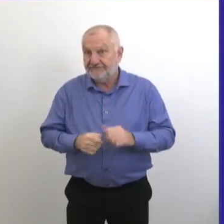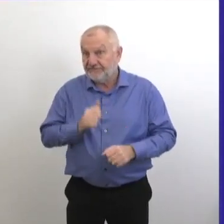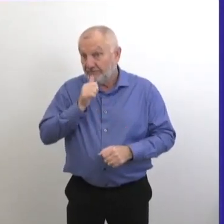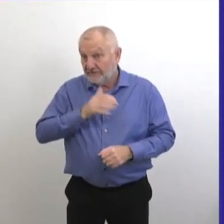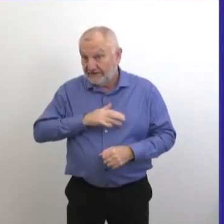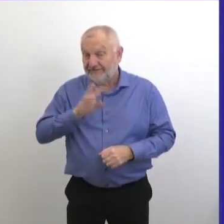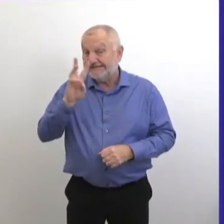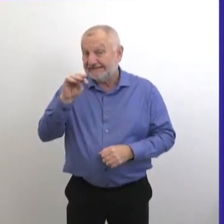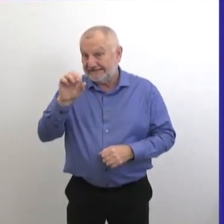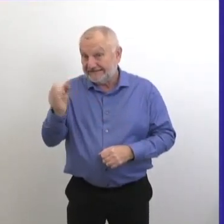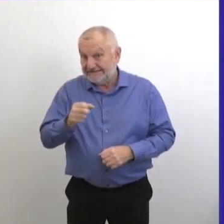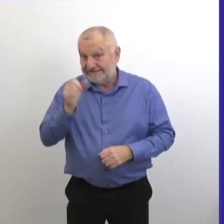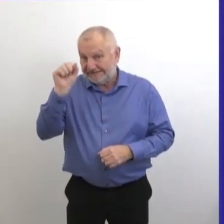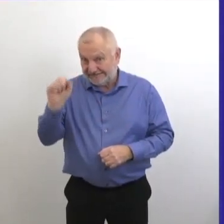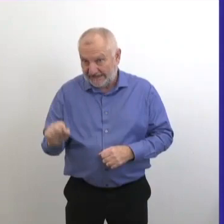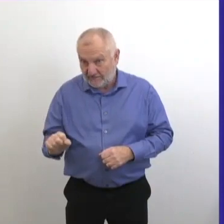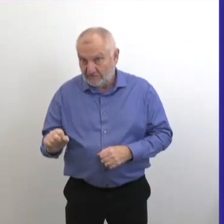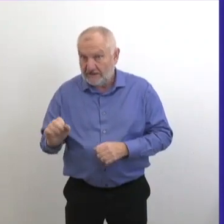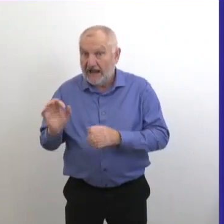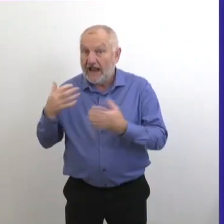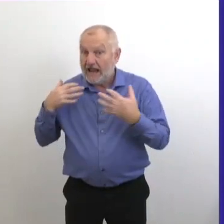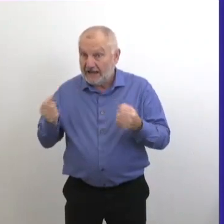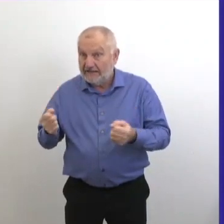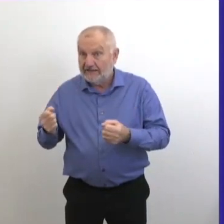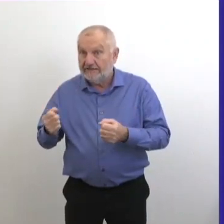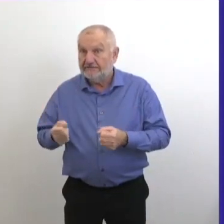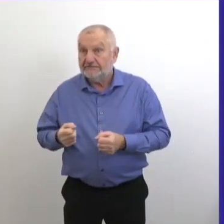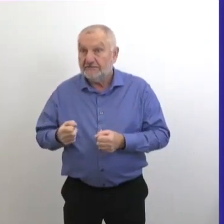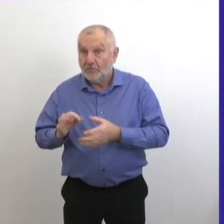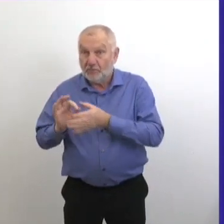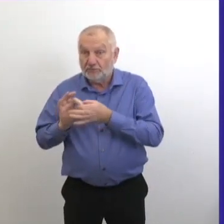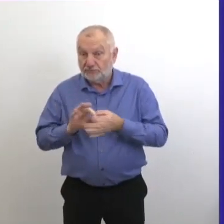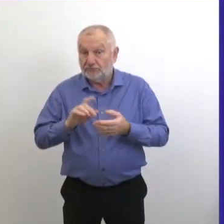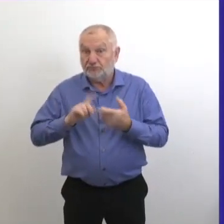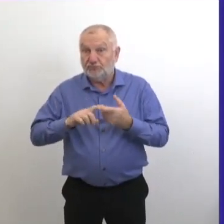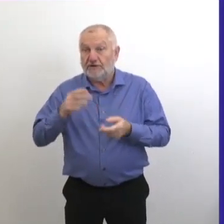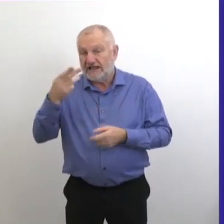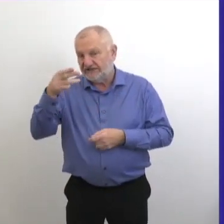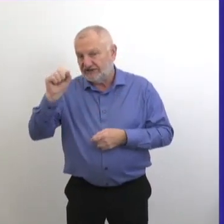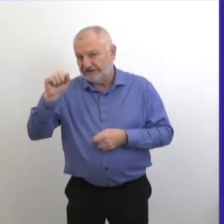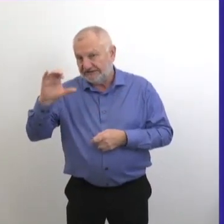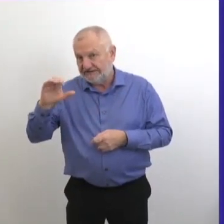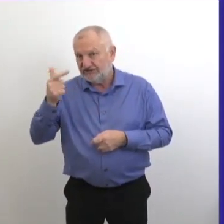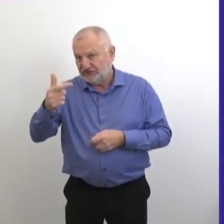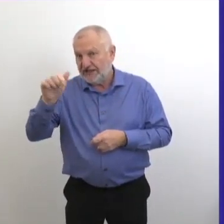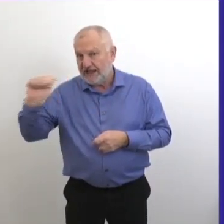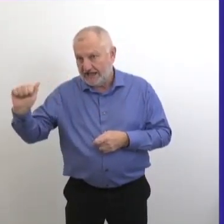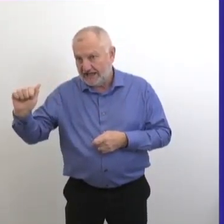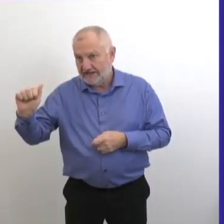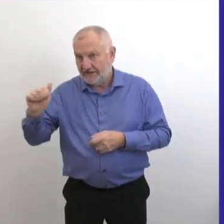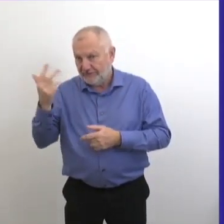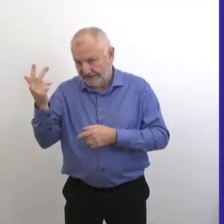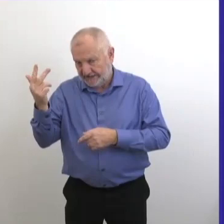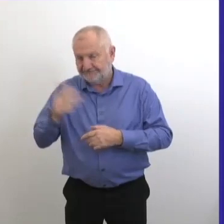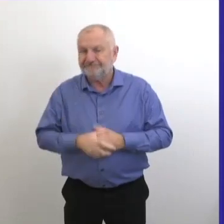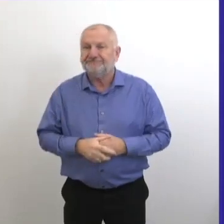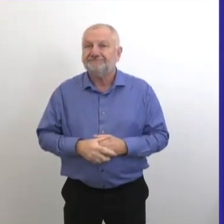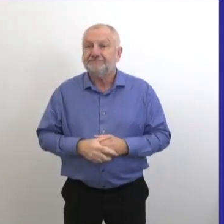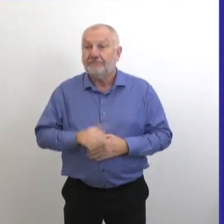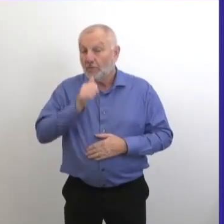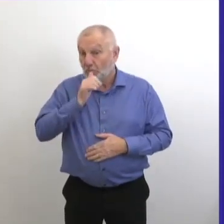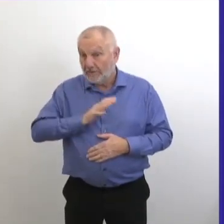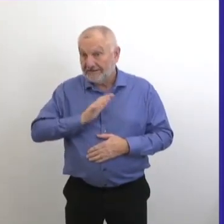une soixantenaire de la région Santé Sud liée au foyer épidémique au Centre des Sciences de la Santé, unité GA3, une